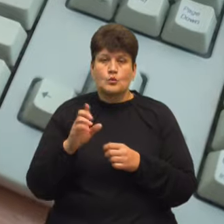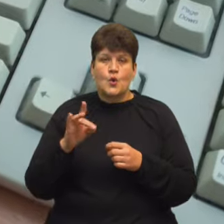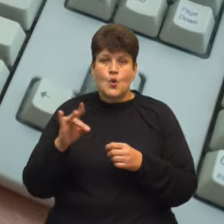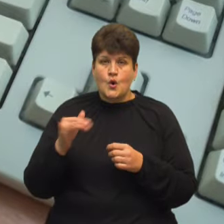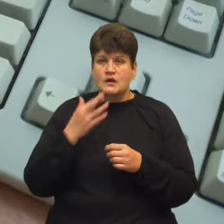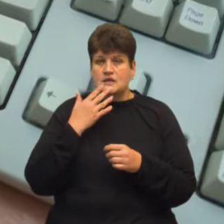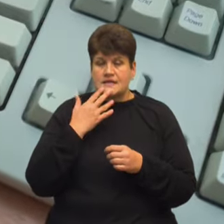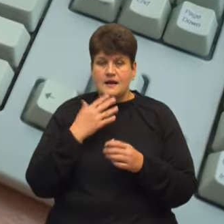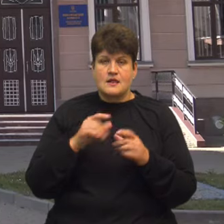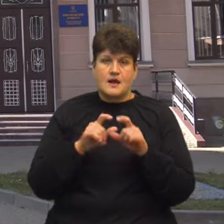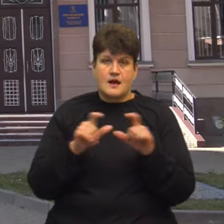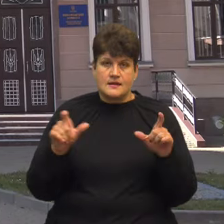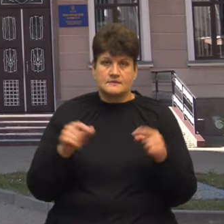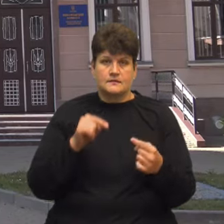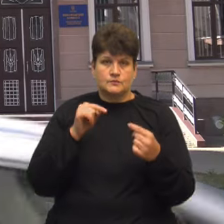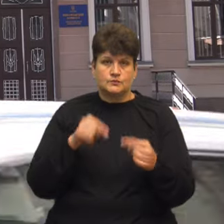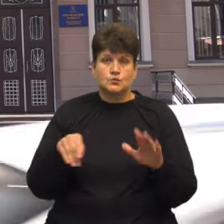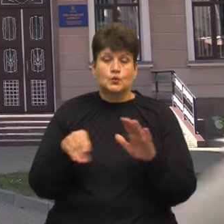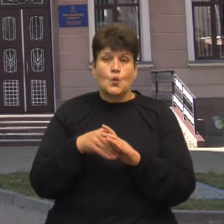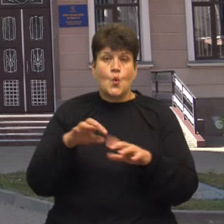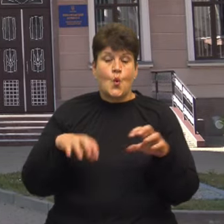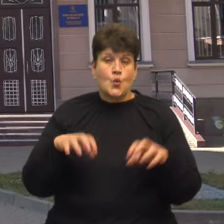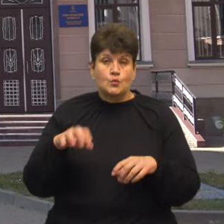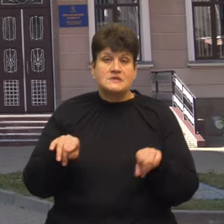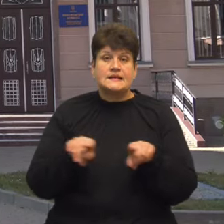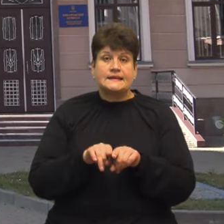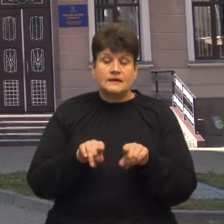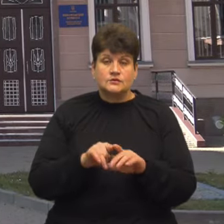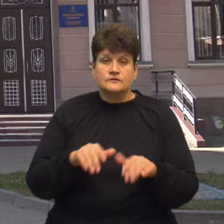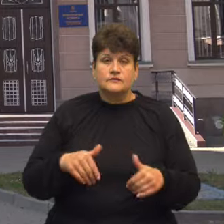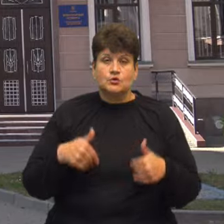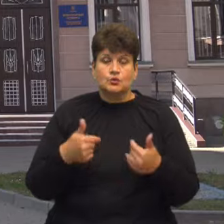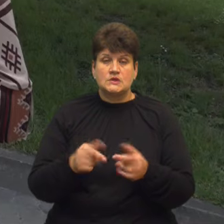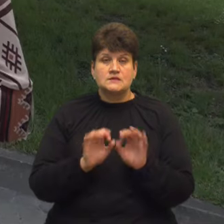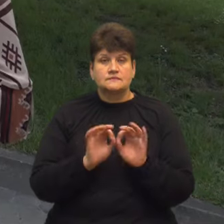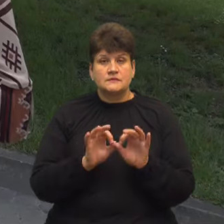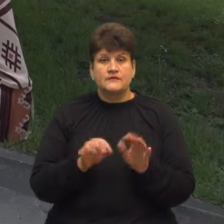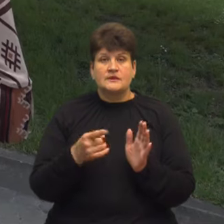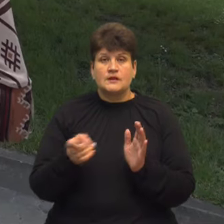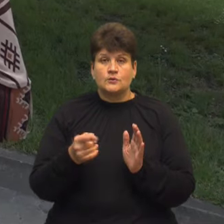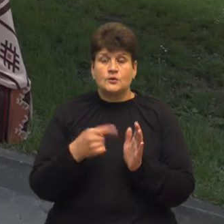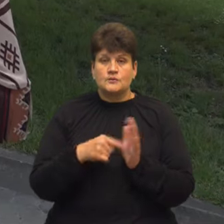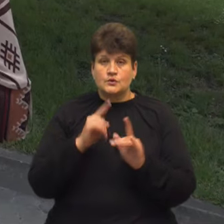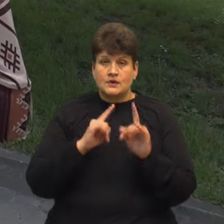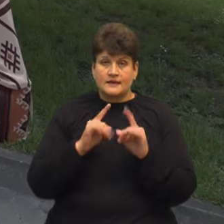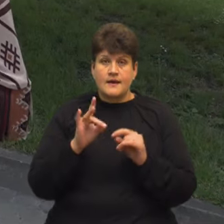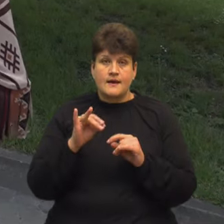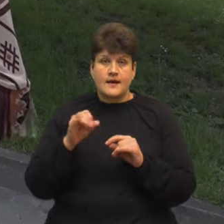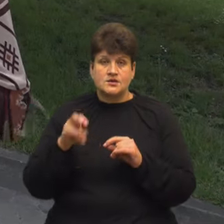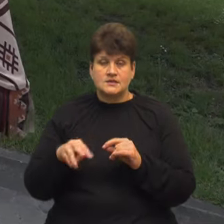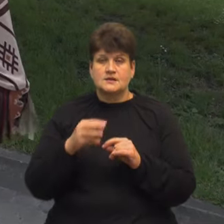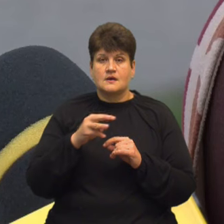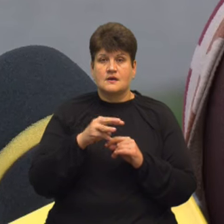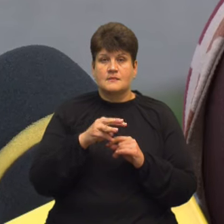питань запобігання корупції Також звернулися за коментарем до Тернопільської міської ради. Речниця міськради Мар'яна Зварич